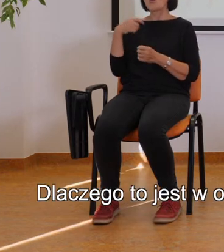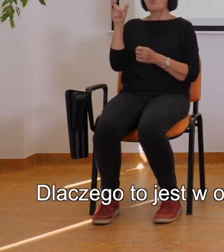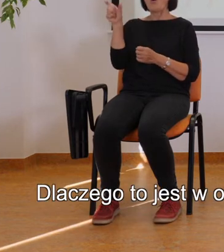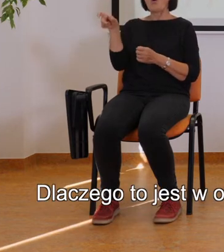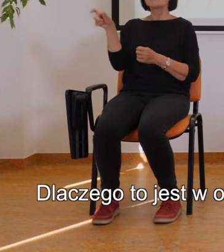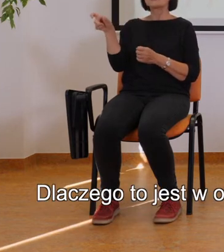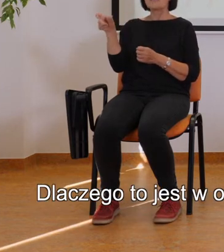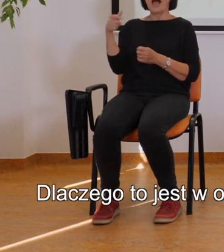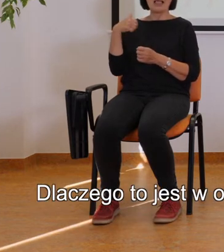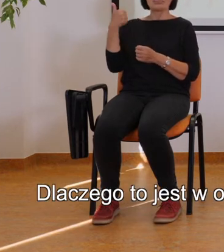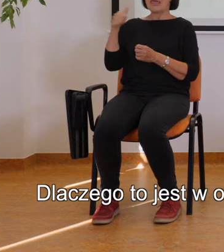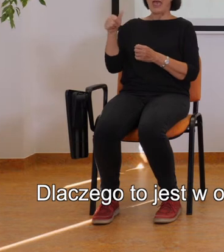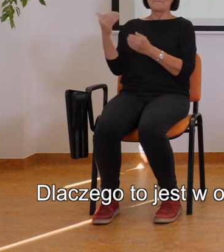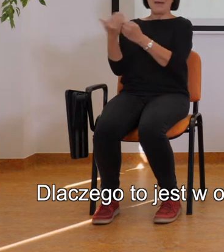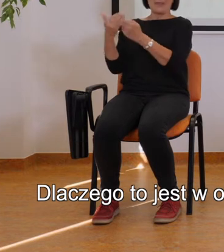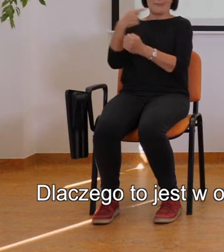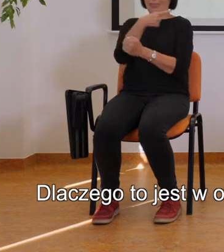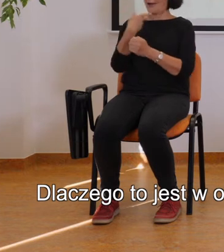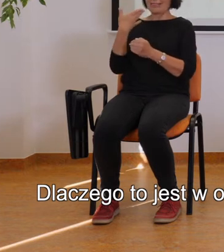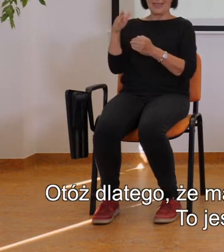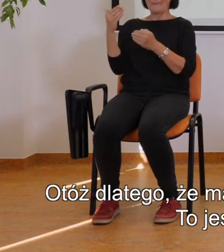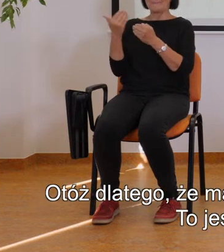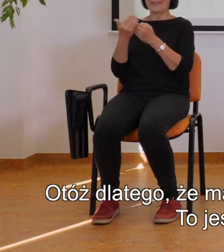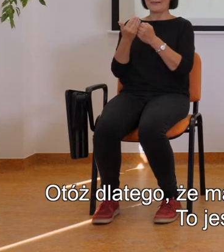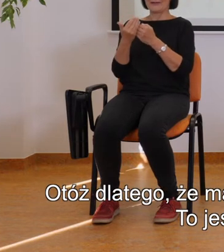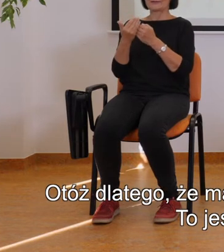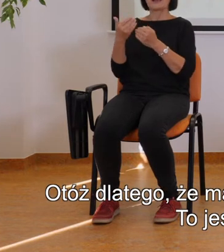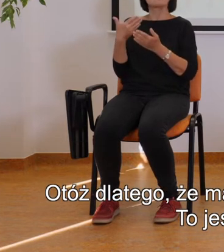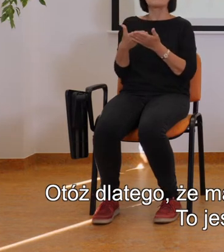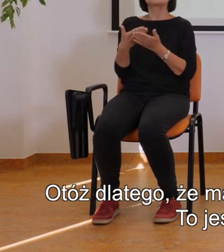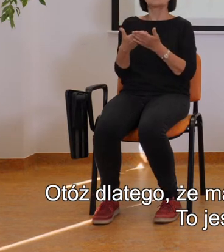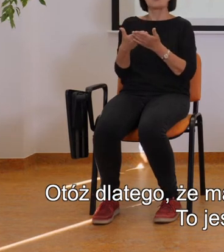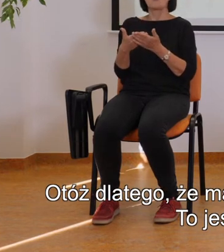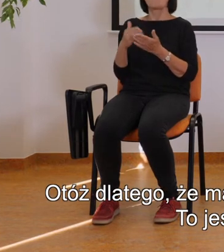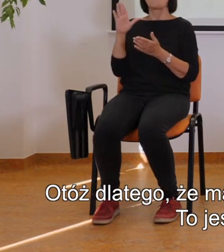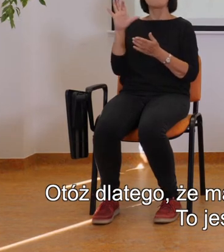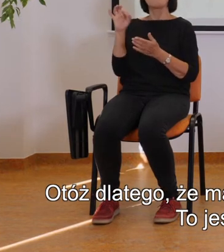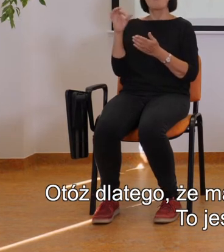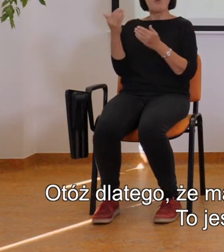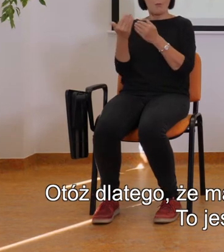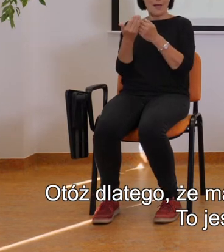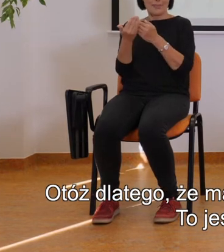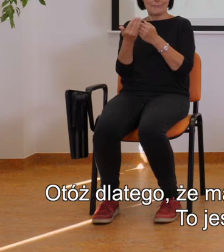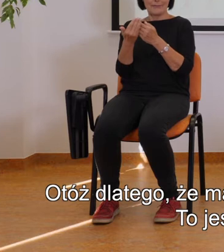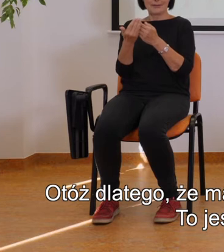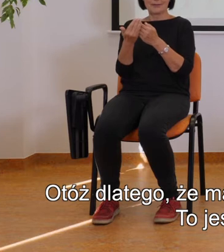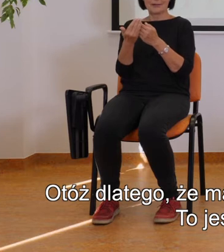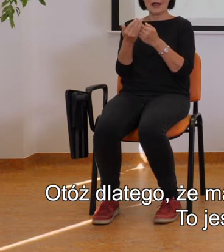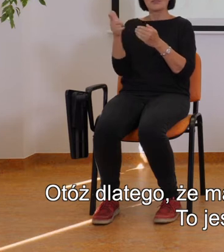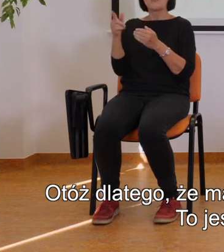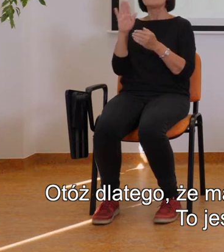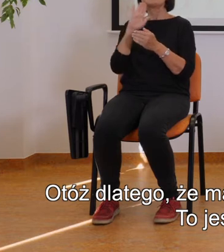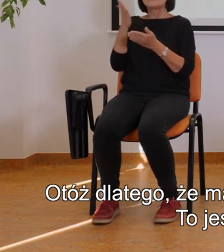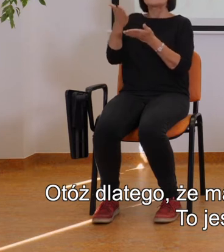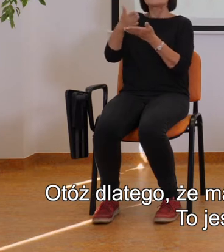nie jest matematykiem, bo ja matematykiem nie jestem? Otóż dlatego, że matematyka to część